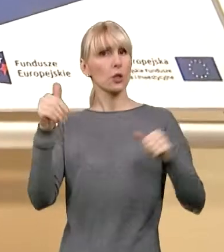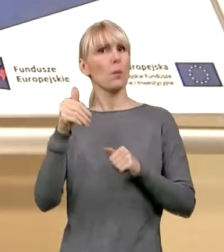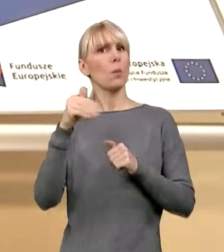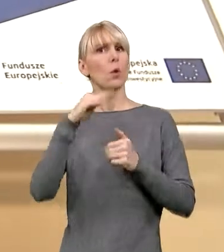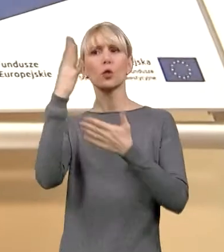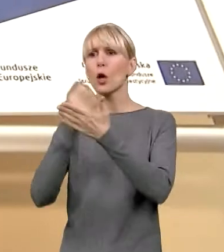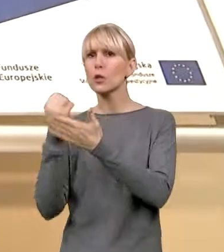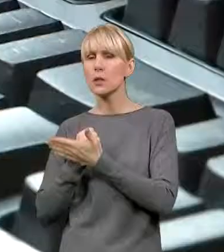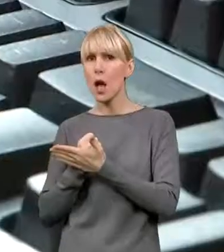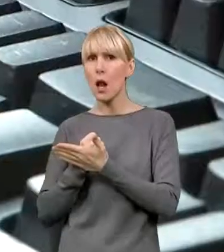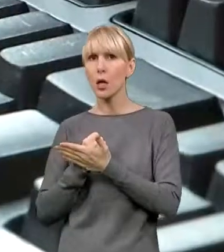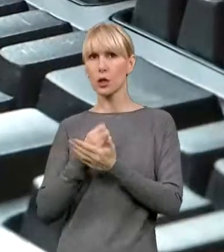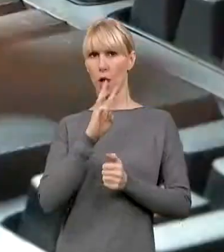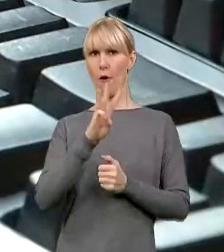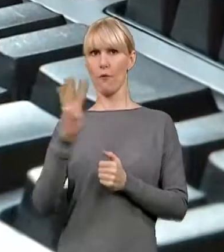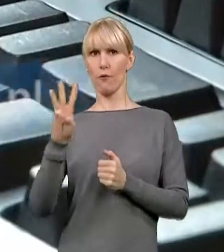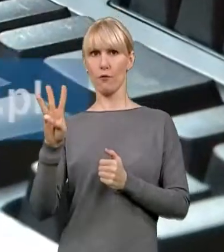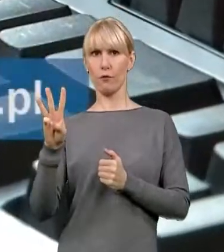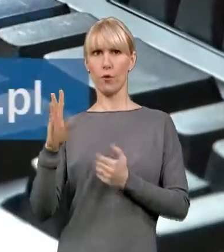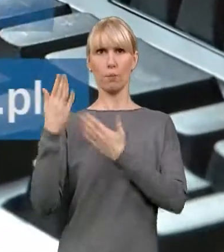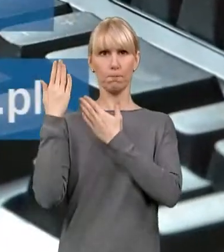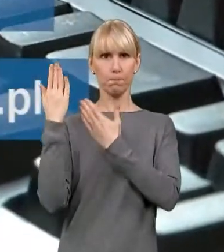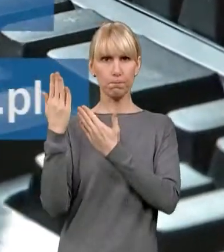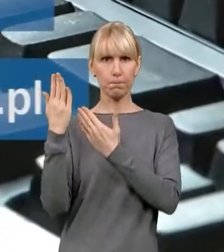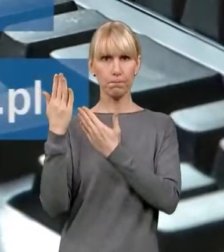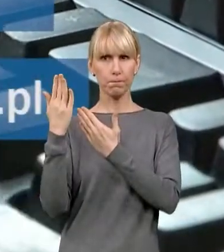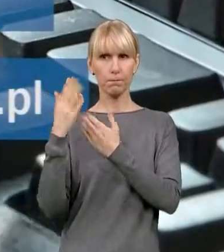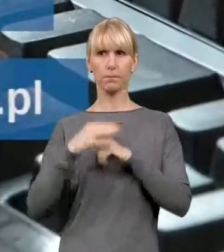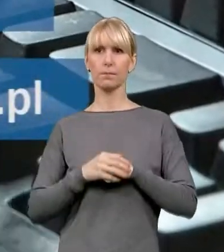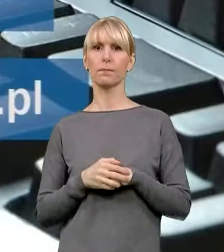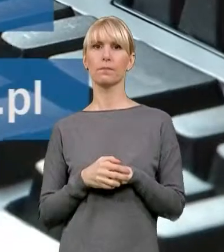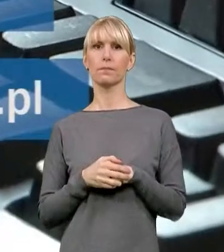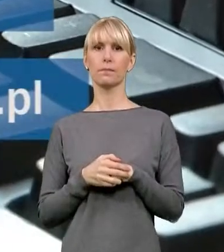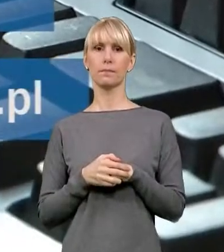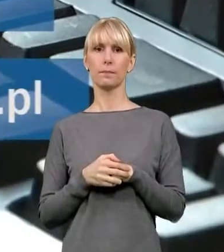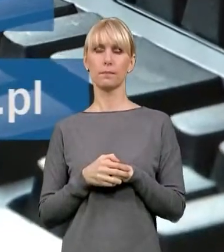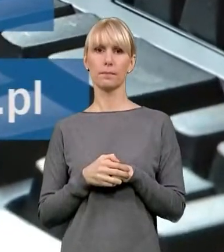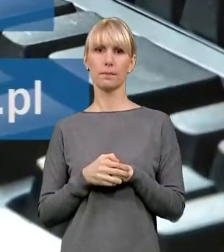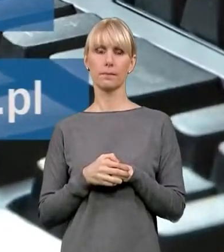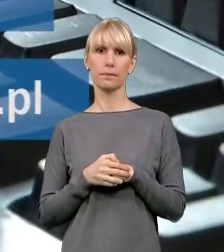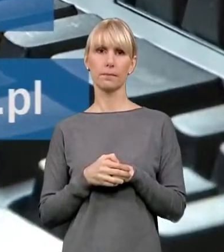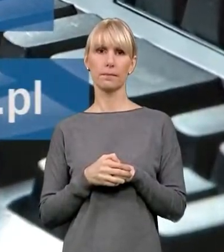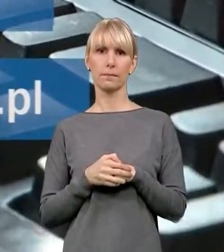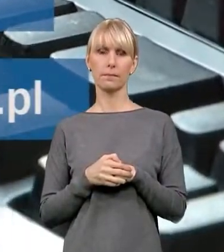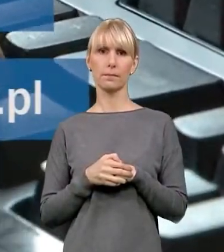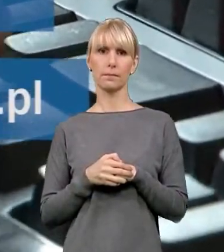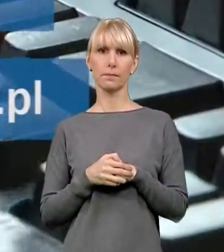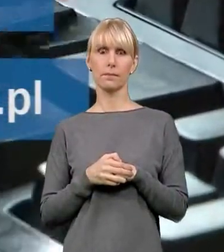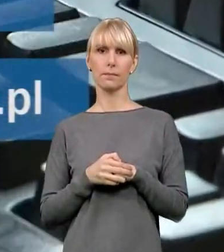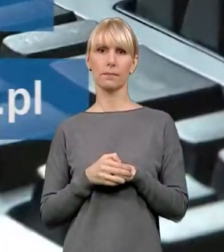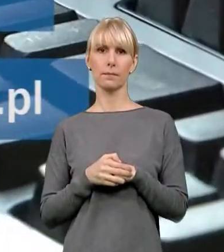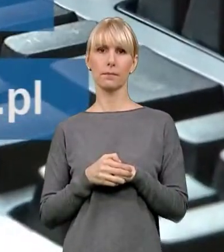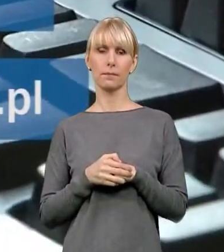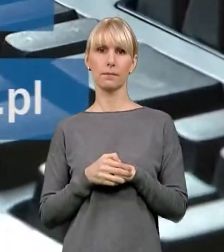znaleźć na stronach Regionalnego Programu Operacyjnego Województwa Łódzkiego oraz na naszej stronie Centrum Obsługi